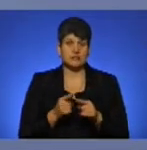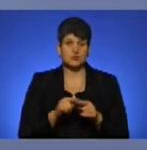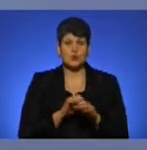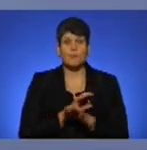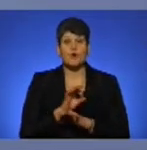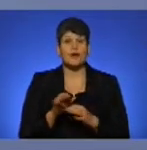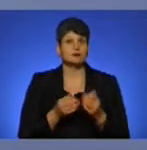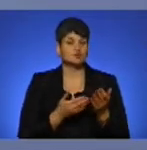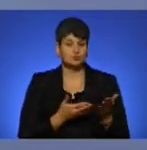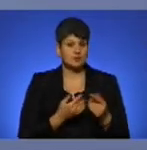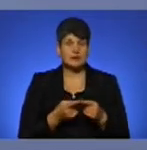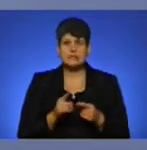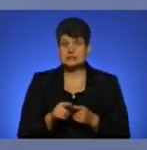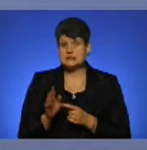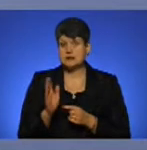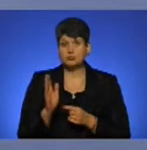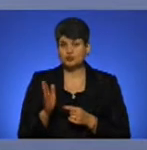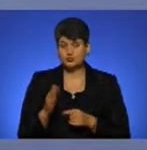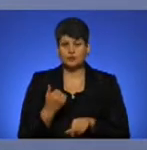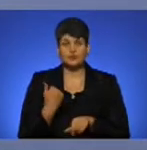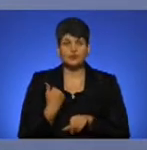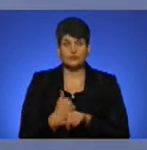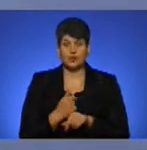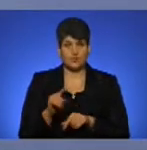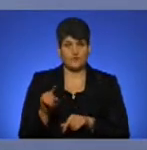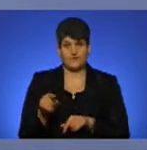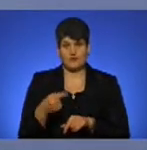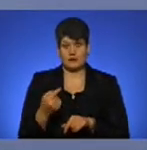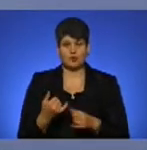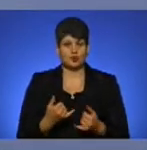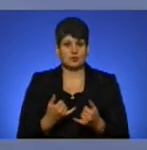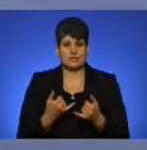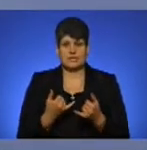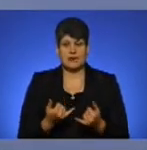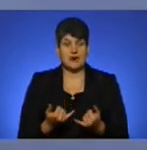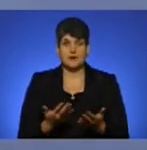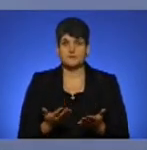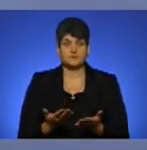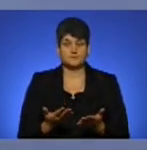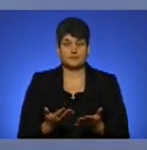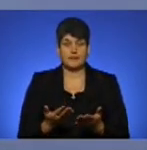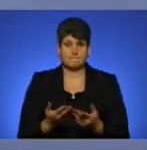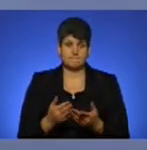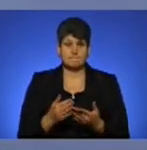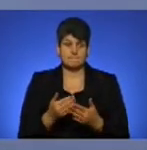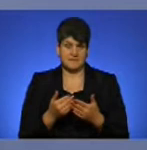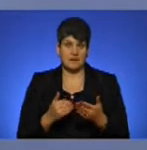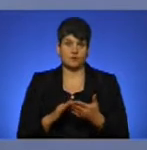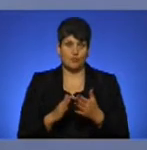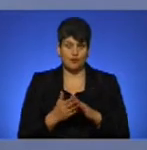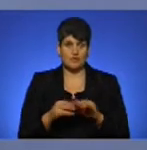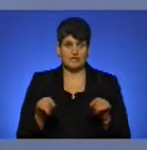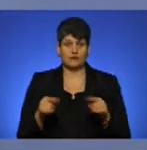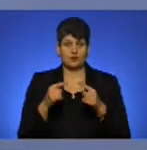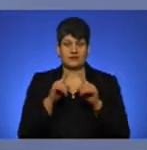І це буде основною вимогою і такою передумовою для відновлення